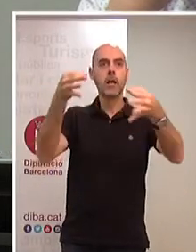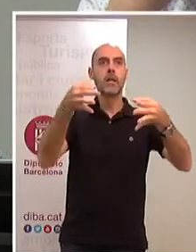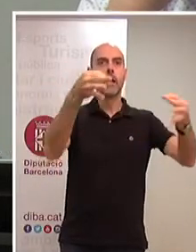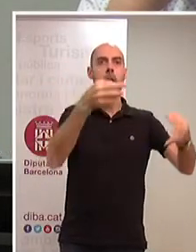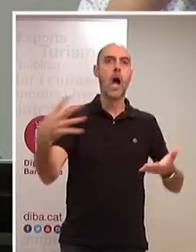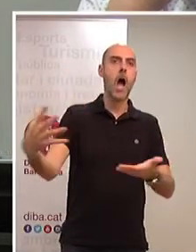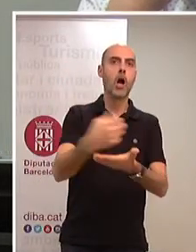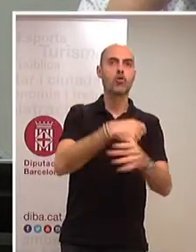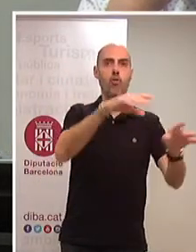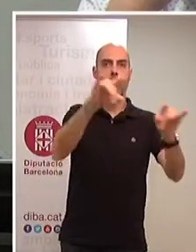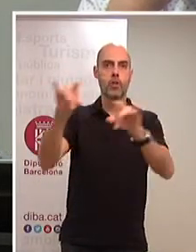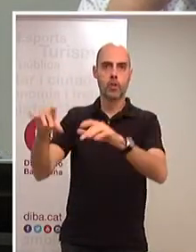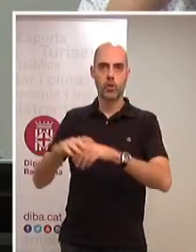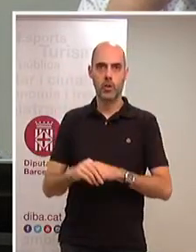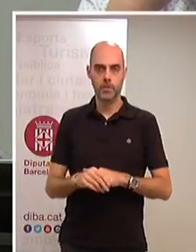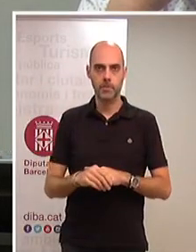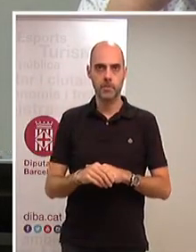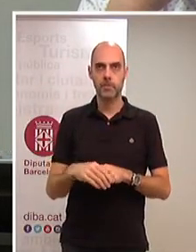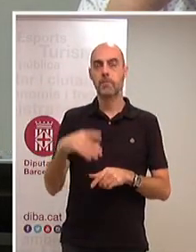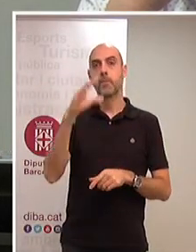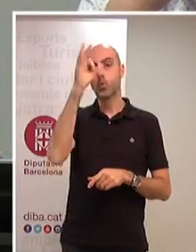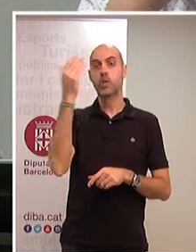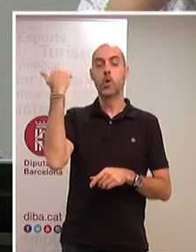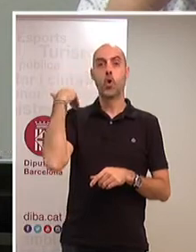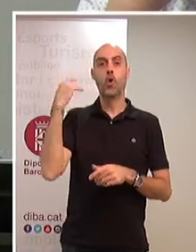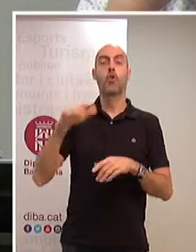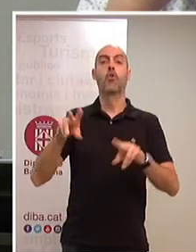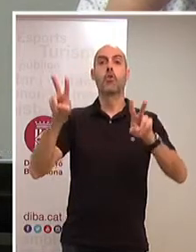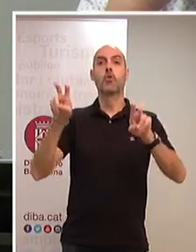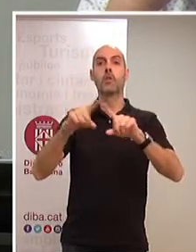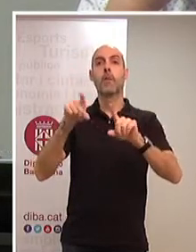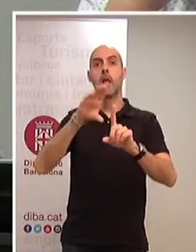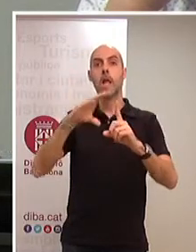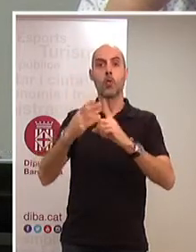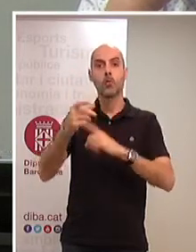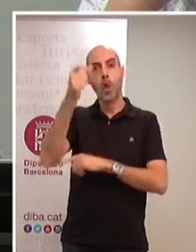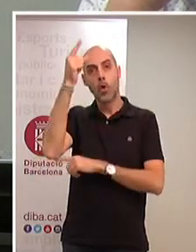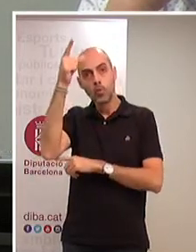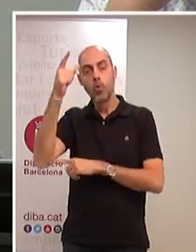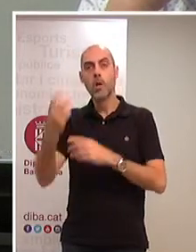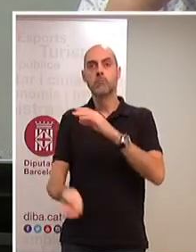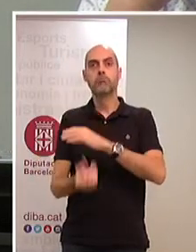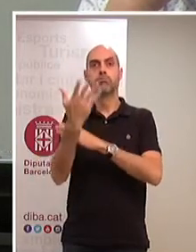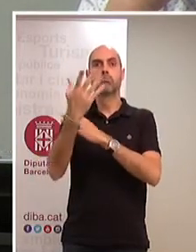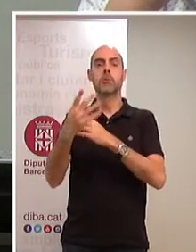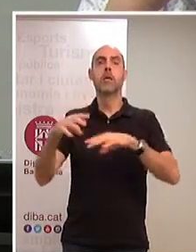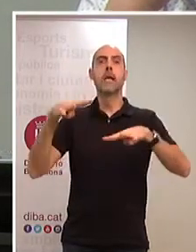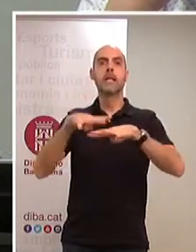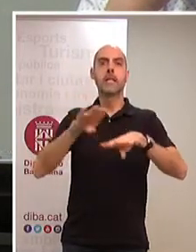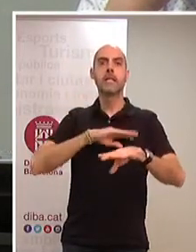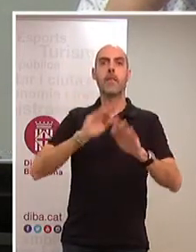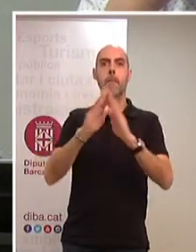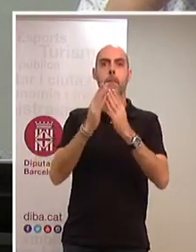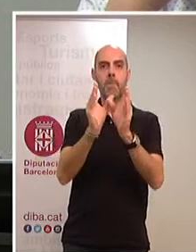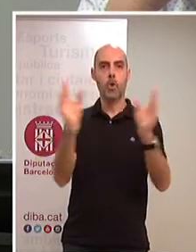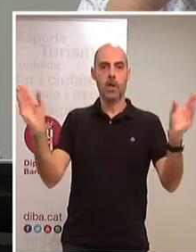més d'un segle, Prat de la Riba va voler garantir l'accés universal a la cultura amb la creació de la xarxa de biblioteques. I ara